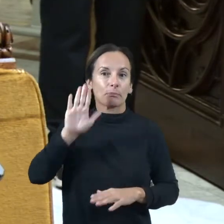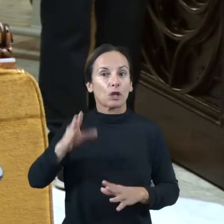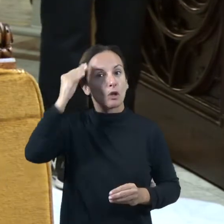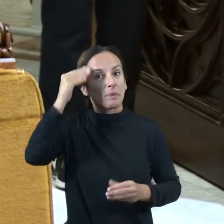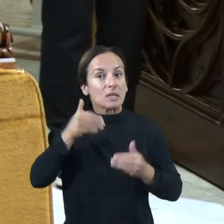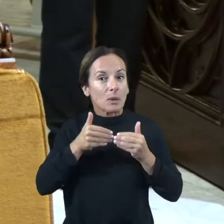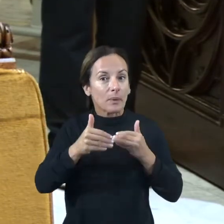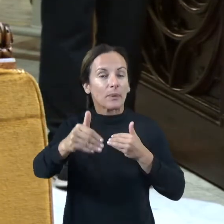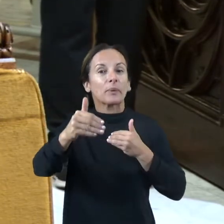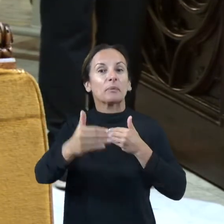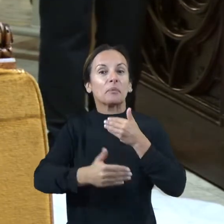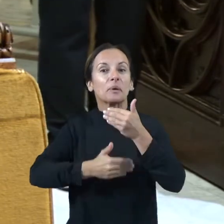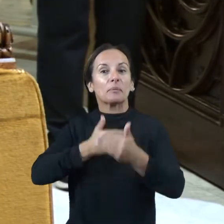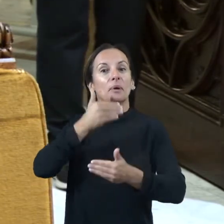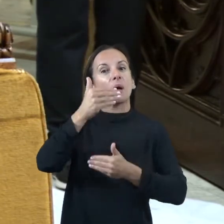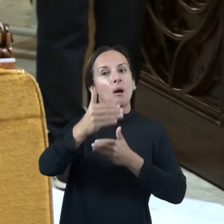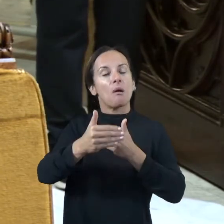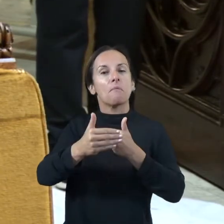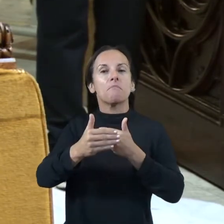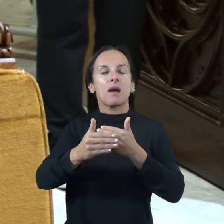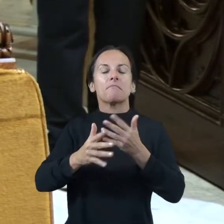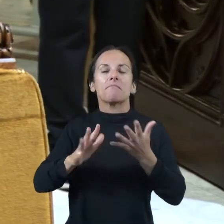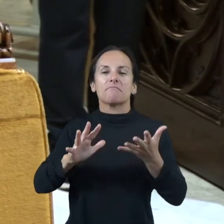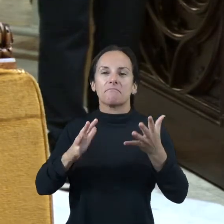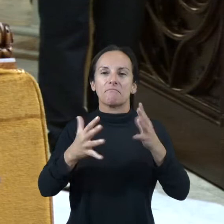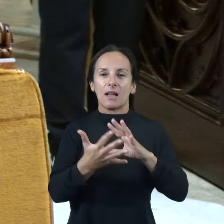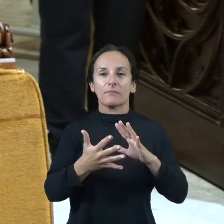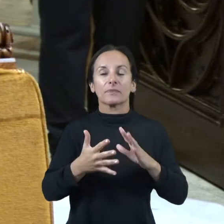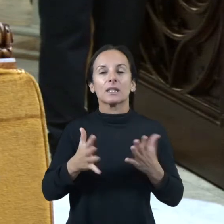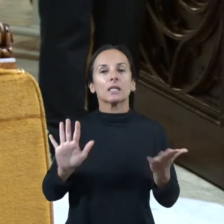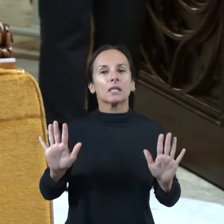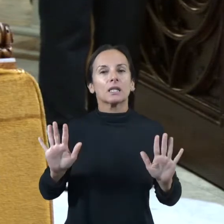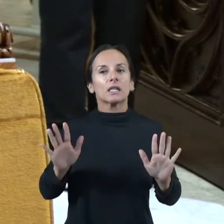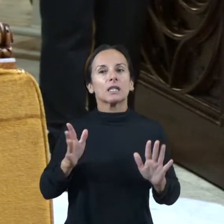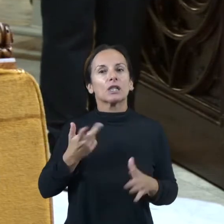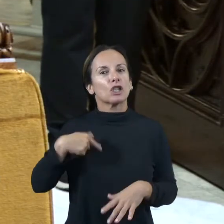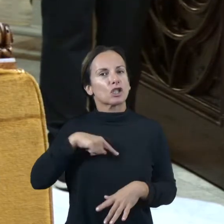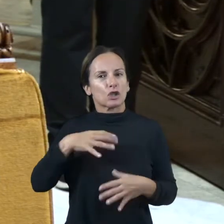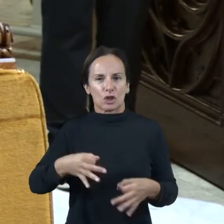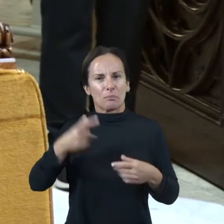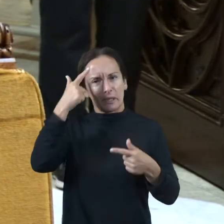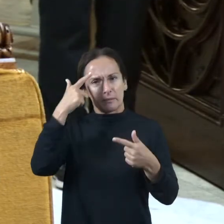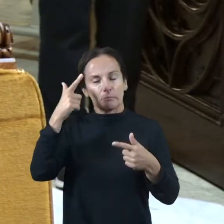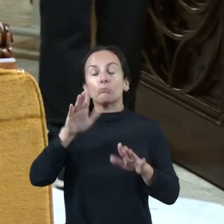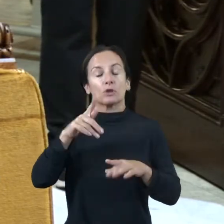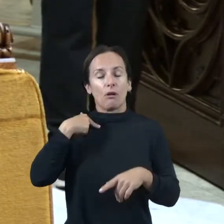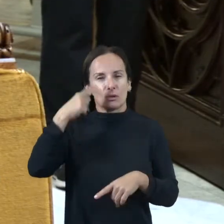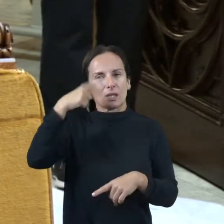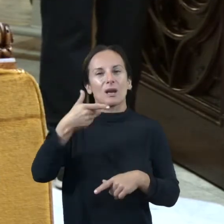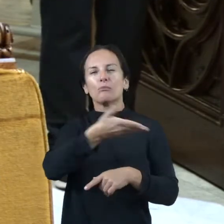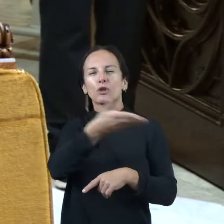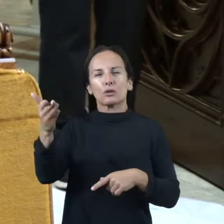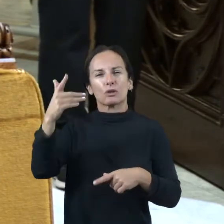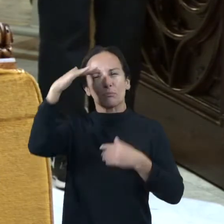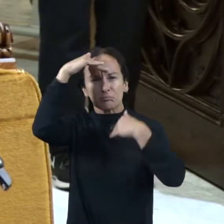canviant perquè sempre per la nostra part heu estat sempre molt receptiu i sempre mos heu escoltat i heu intentat